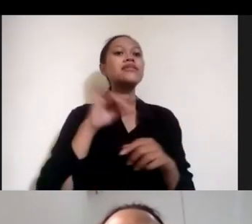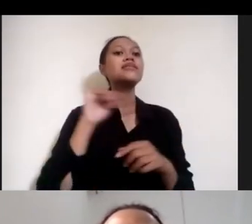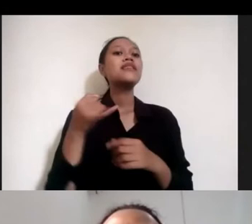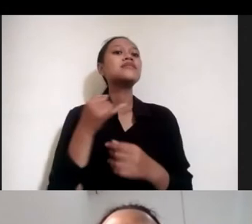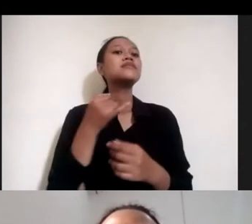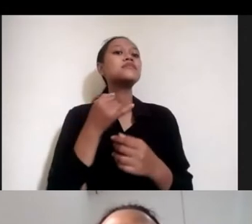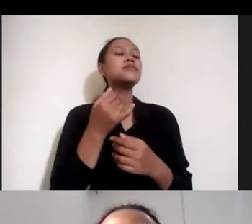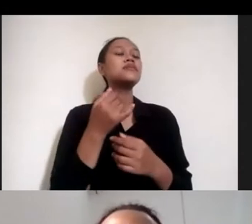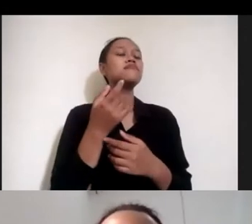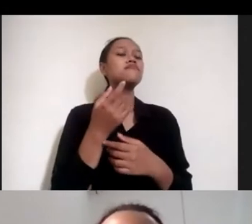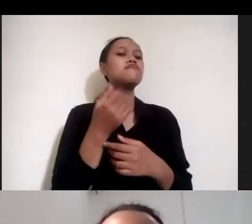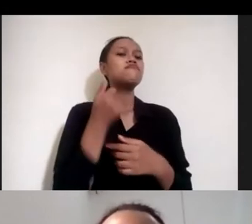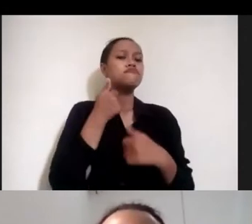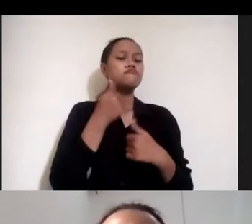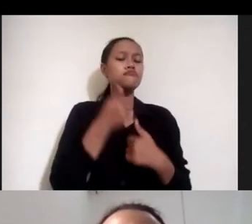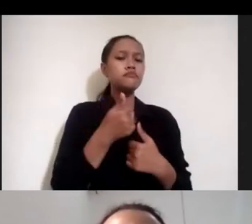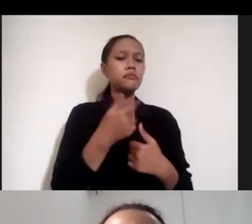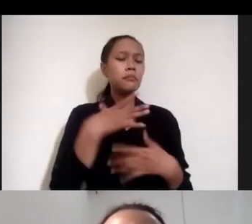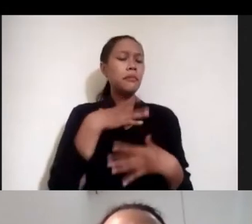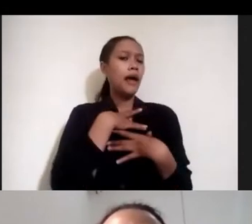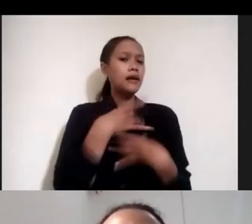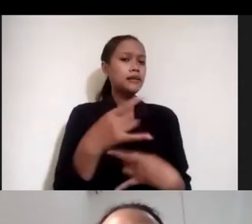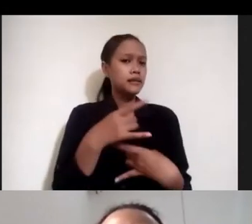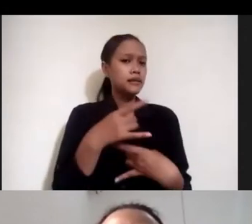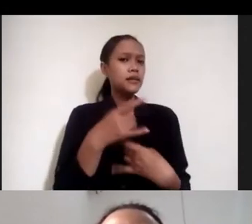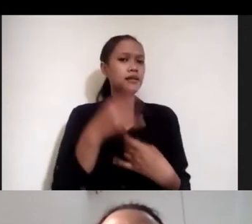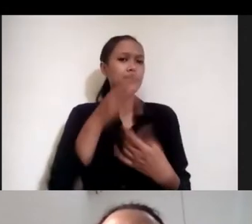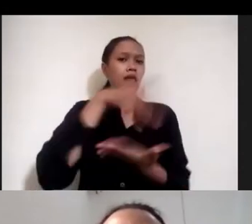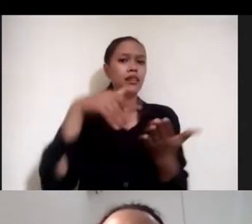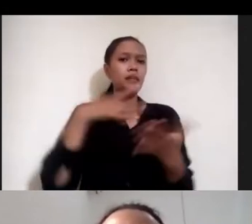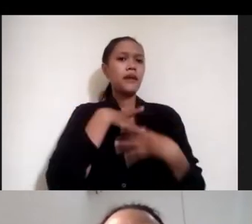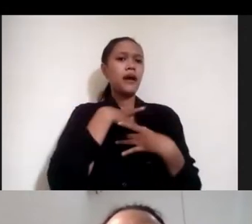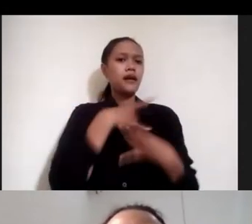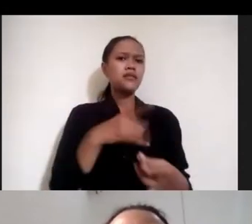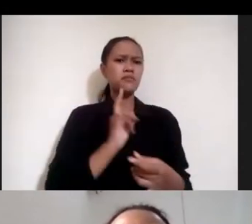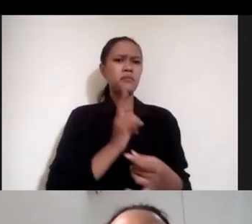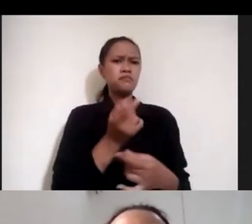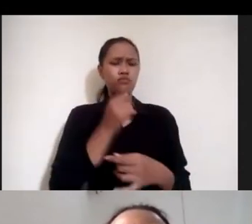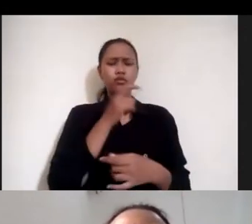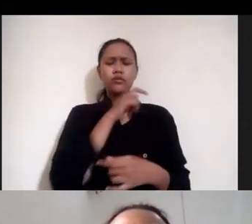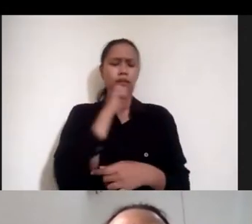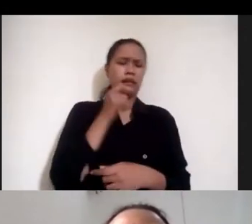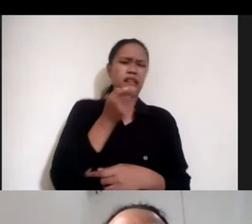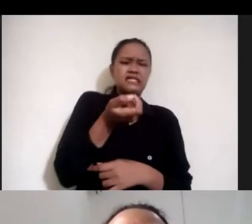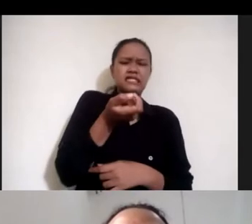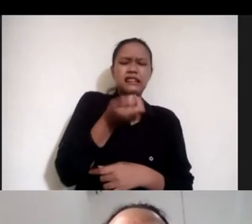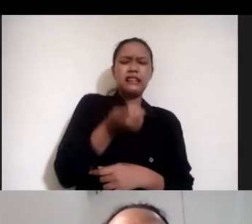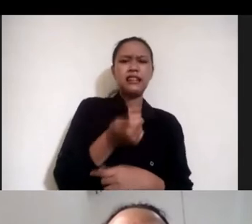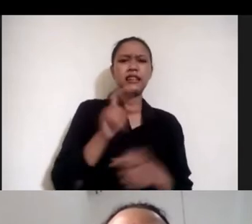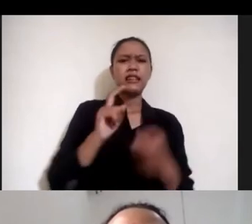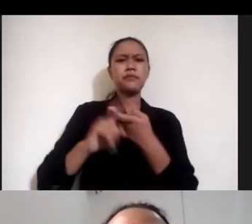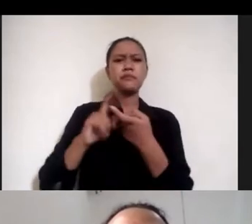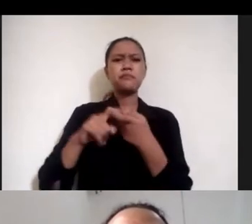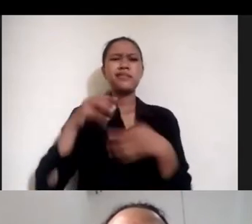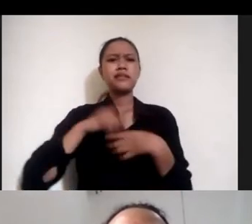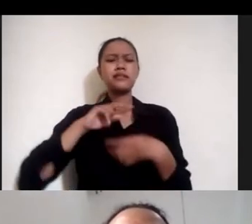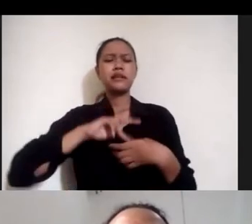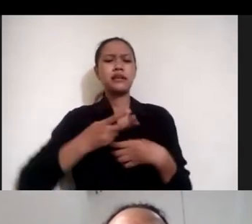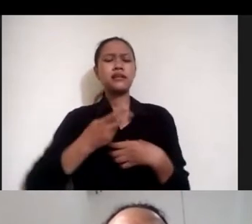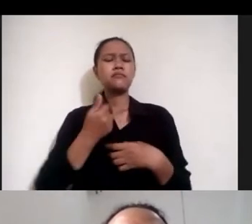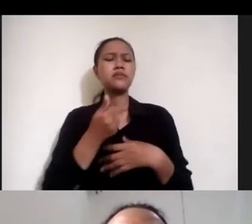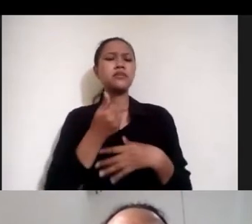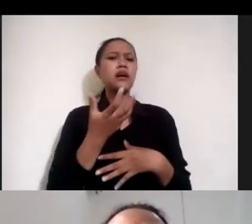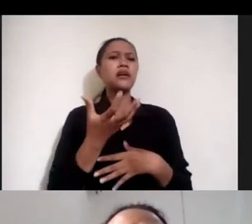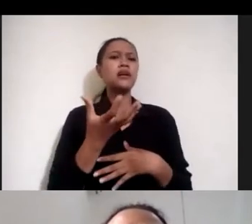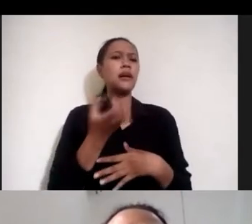menurutku bahwa kemudian sangat sedikit sekali teman-teman transgender yang kemudian bisa dapat akses